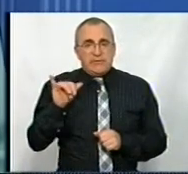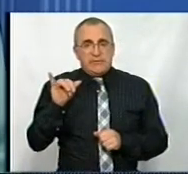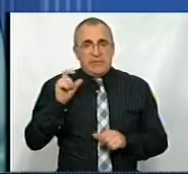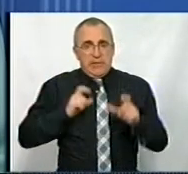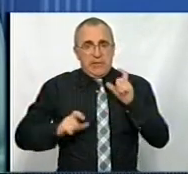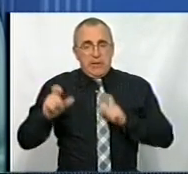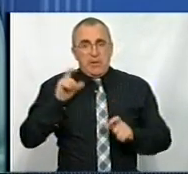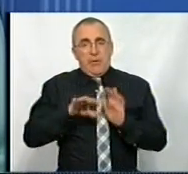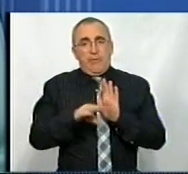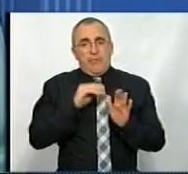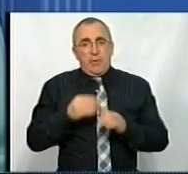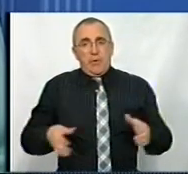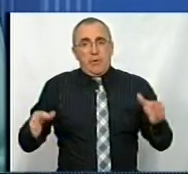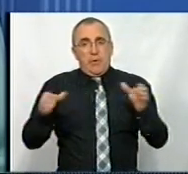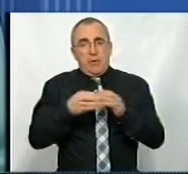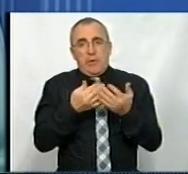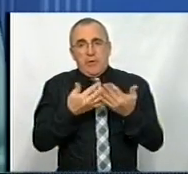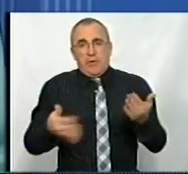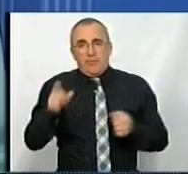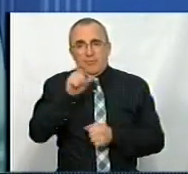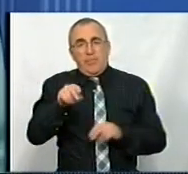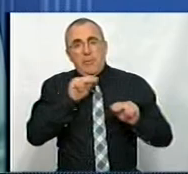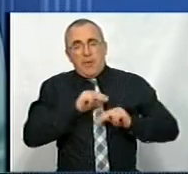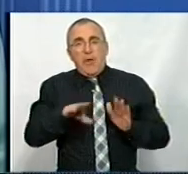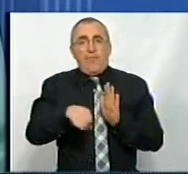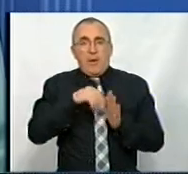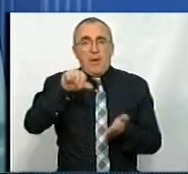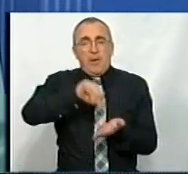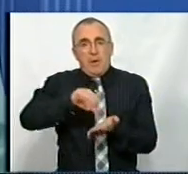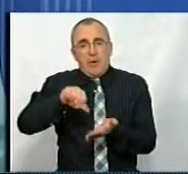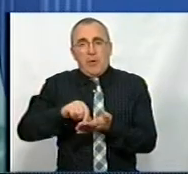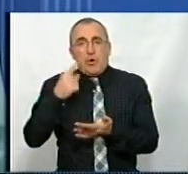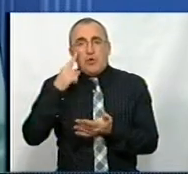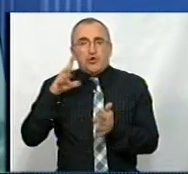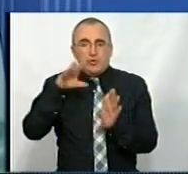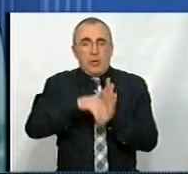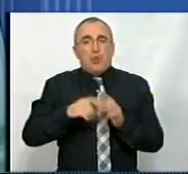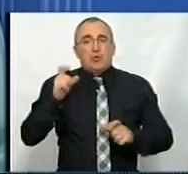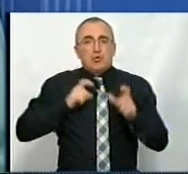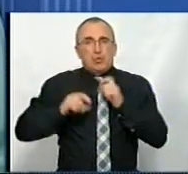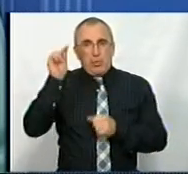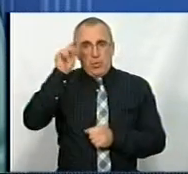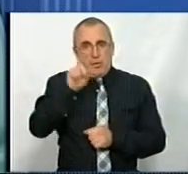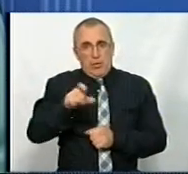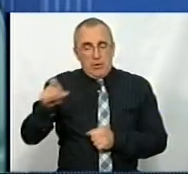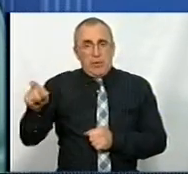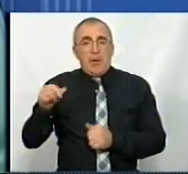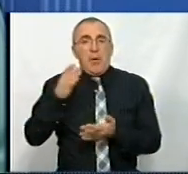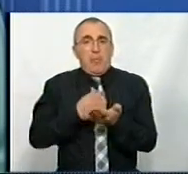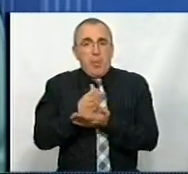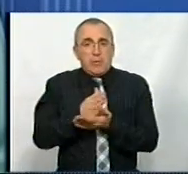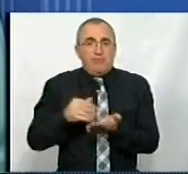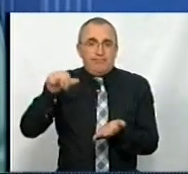виборні представники з числа інших категорій працівників та виборні представники з числа студентів. На посаду претендують 7